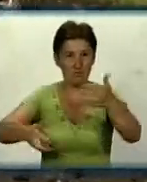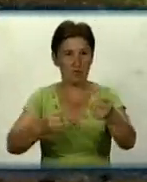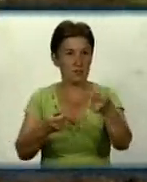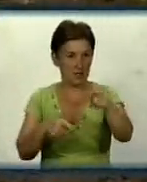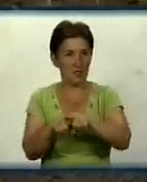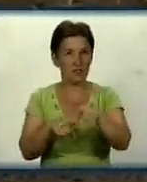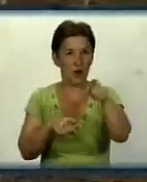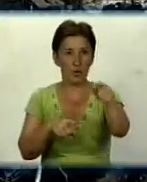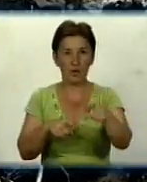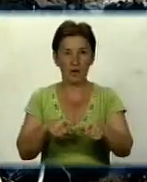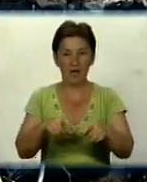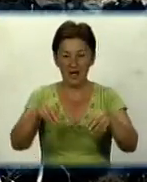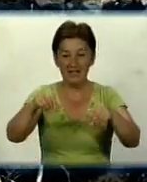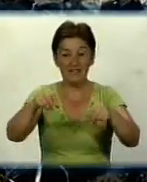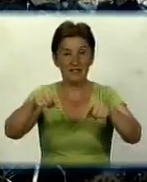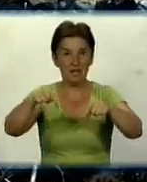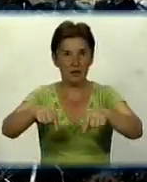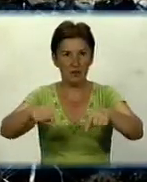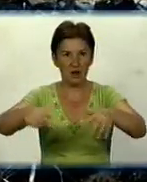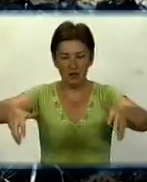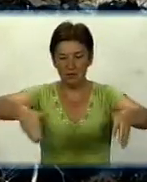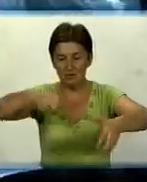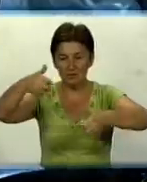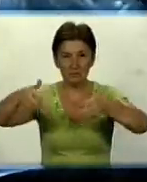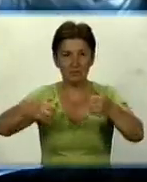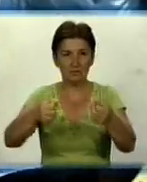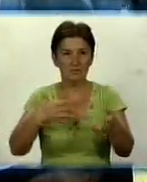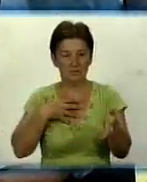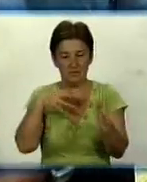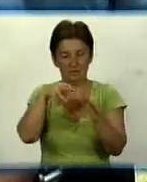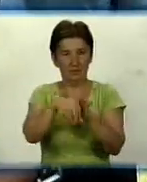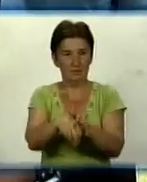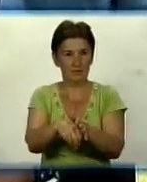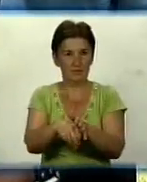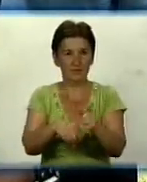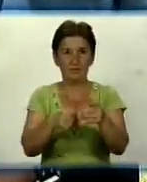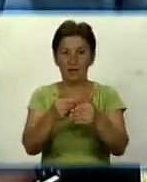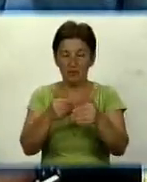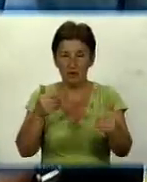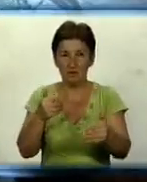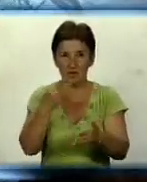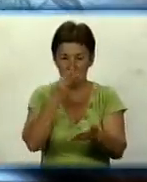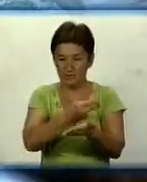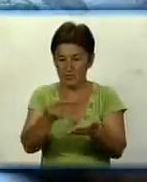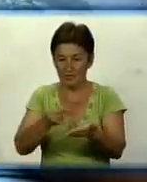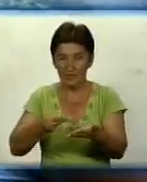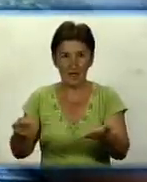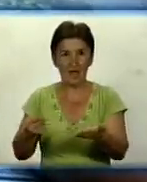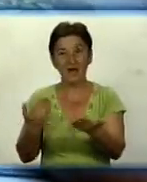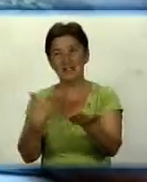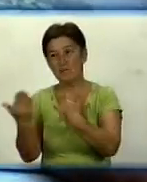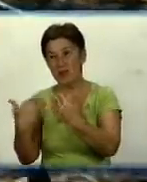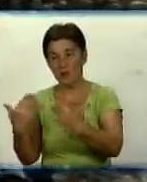предметів із землі пошуковці дістають останки радянських героїв. Однак цій роботі передує вивчення військових карт, спілкування з місцевими